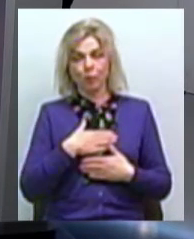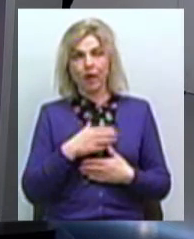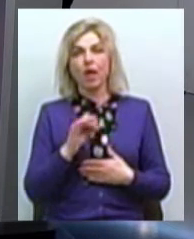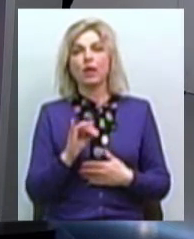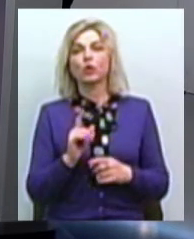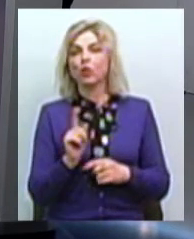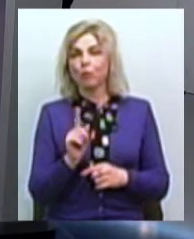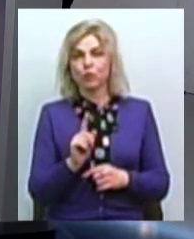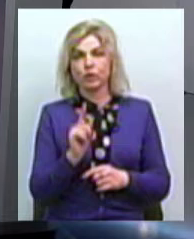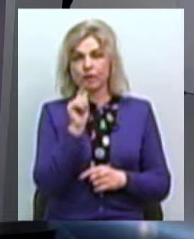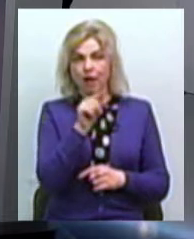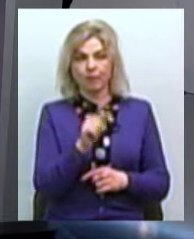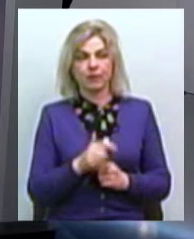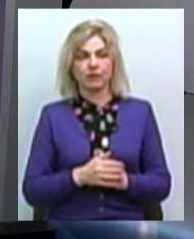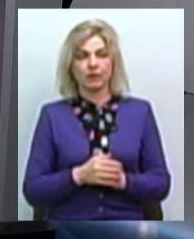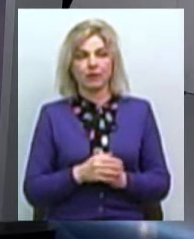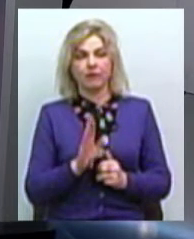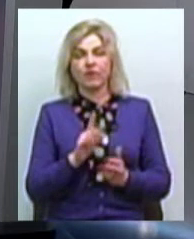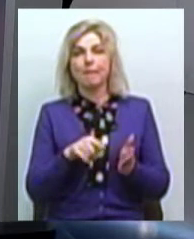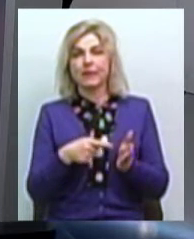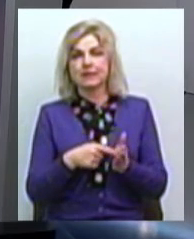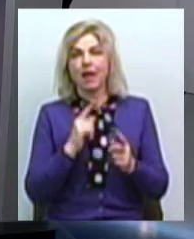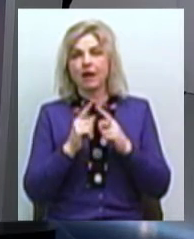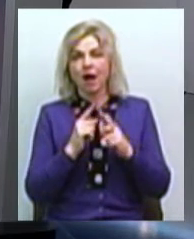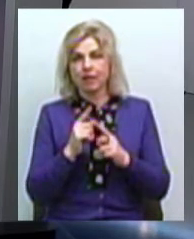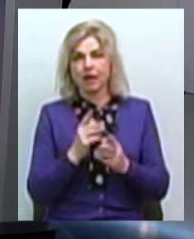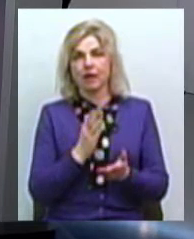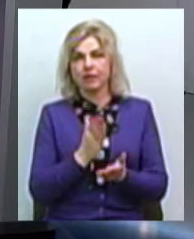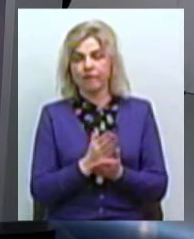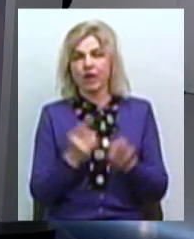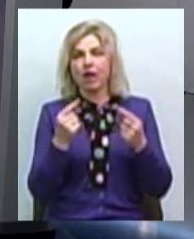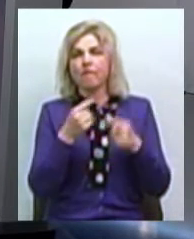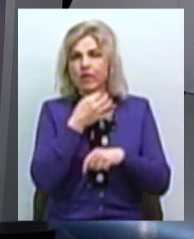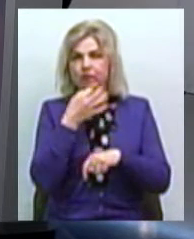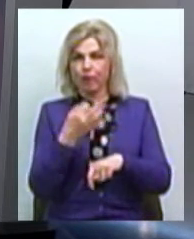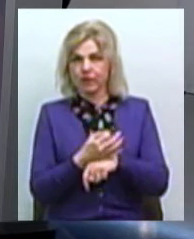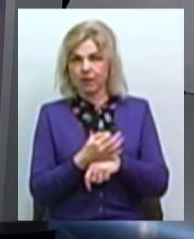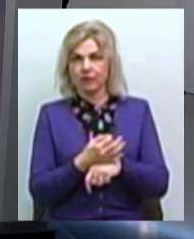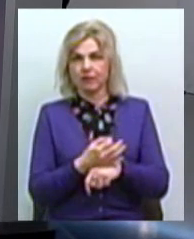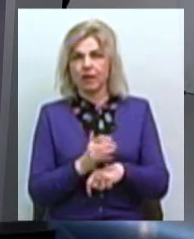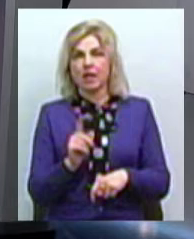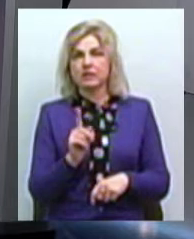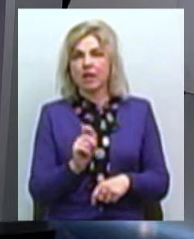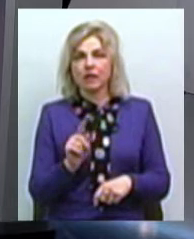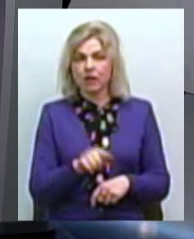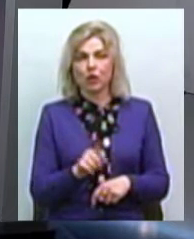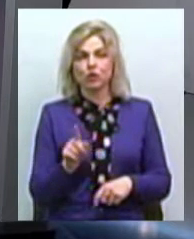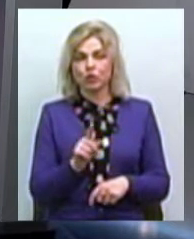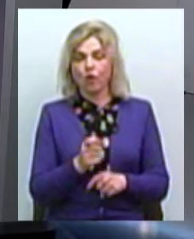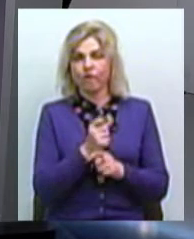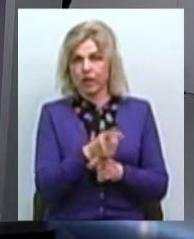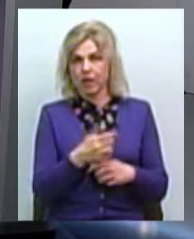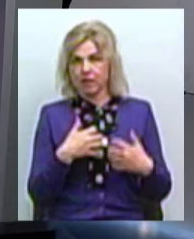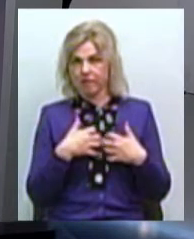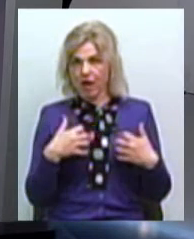ще тому, що там у міських радах є відповідальність за те, що викинув